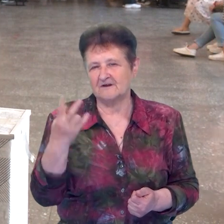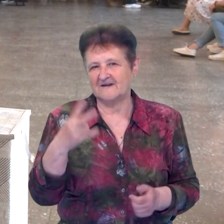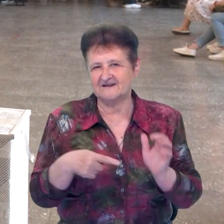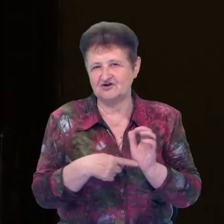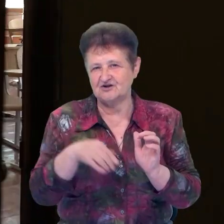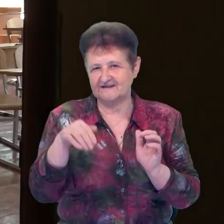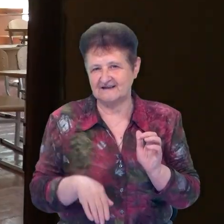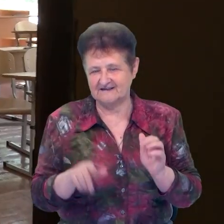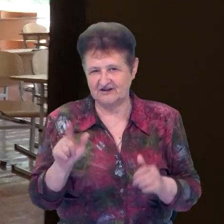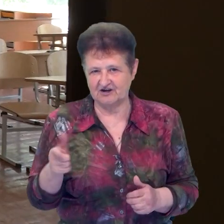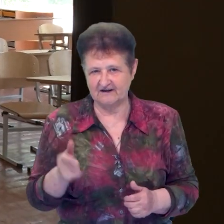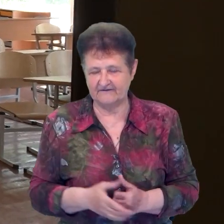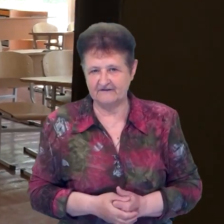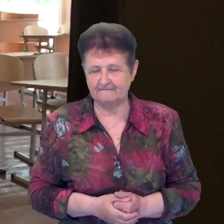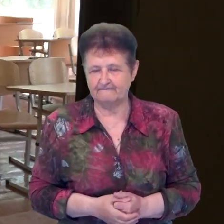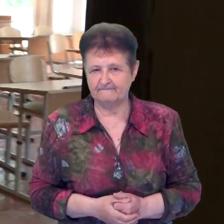500 гривень.